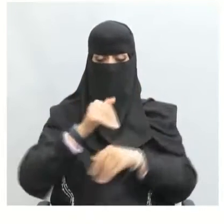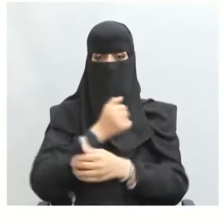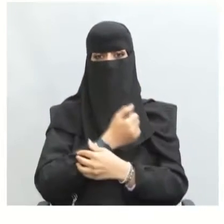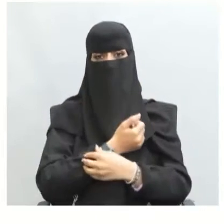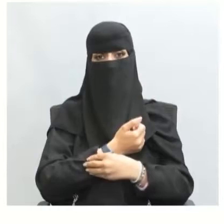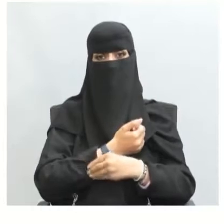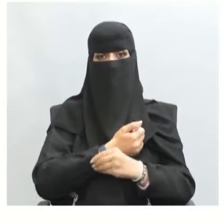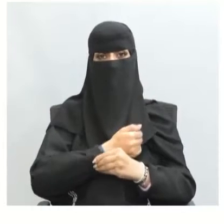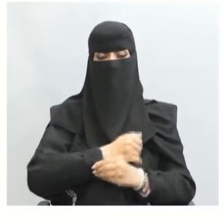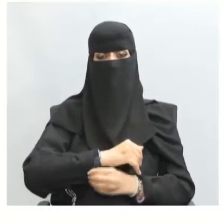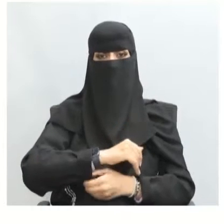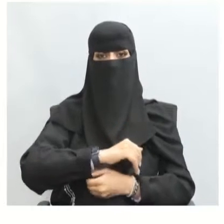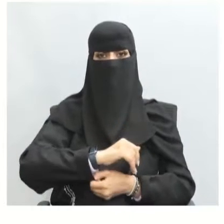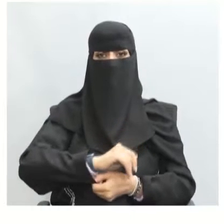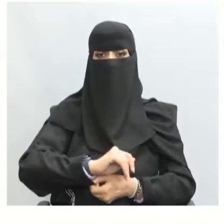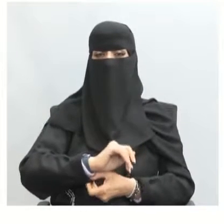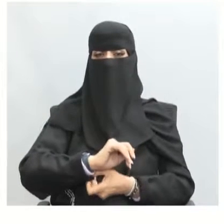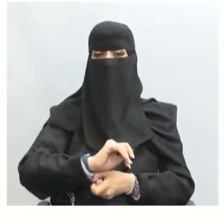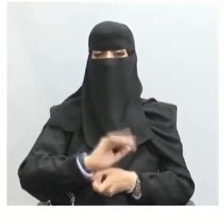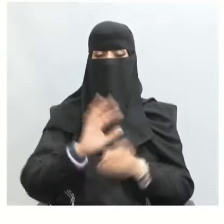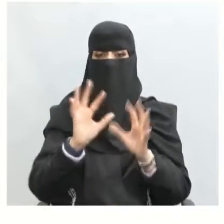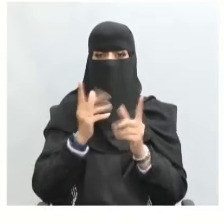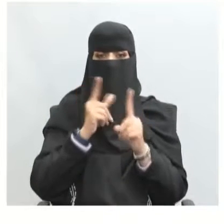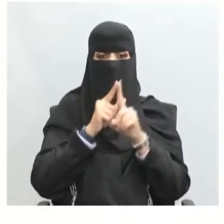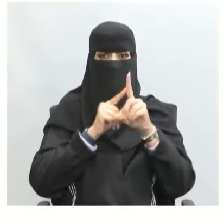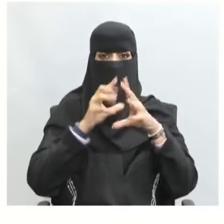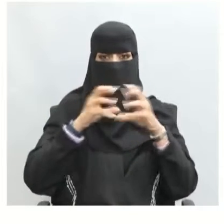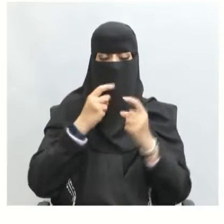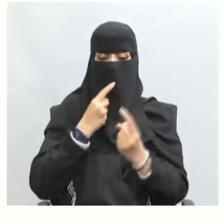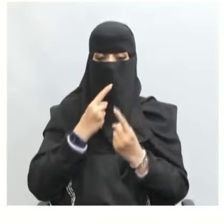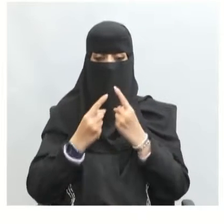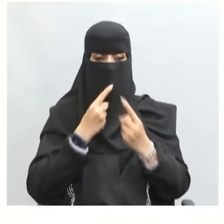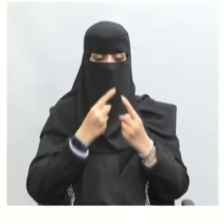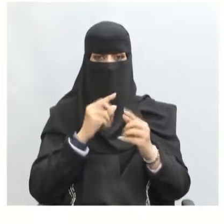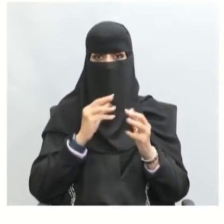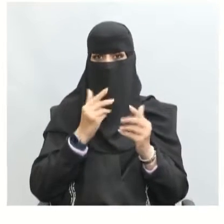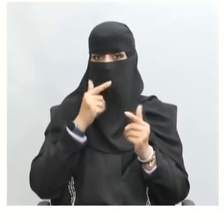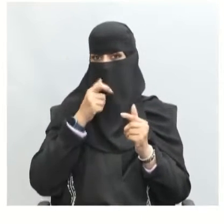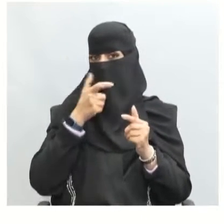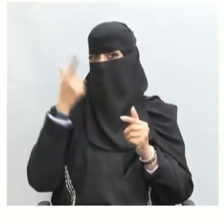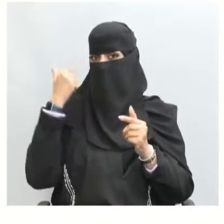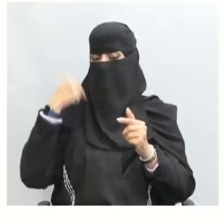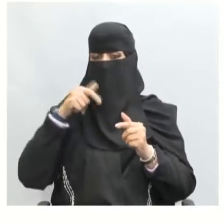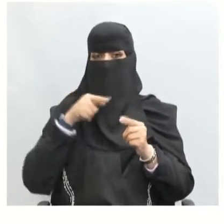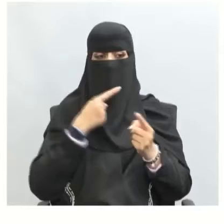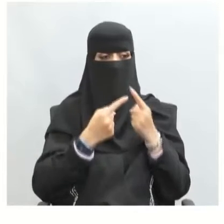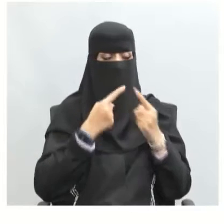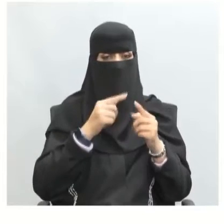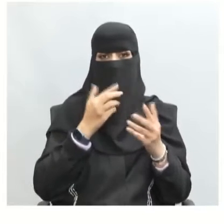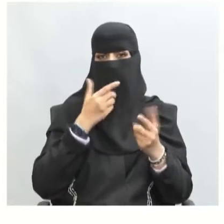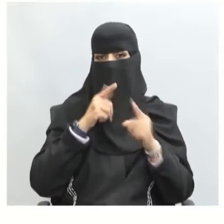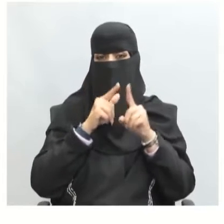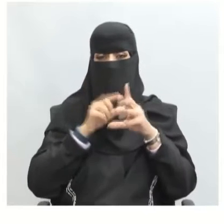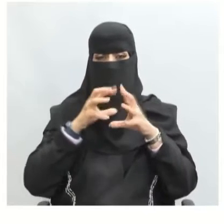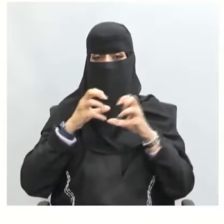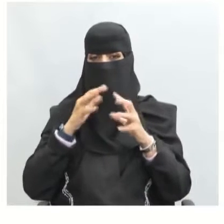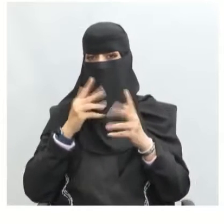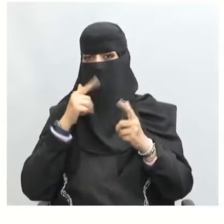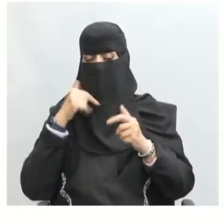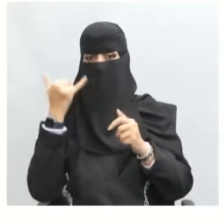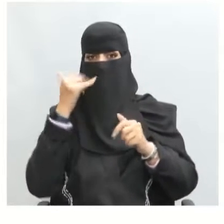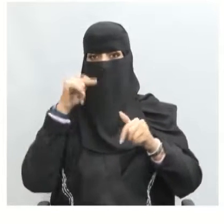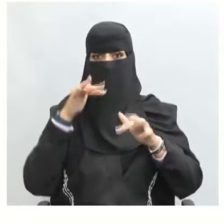ماذا يقصد بالحوار؟ تحدثنا في الدرس السابق عن الحوار مفهوم الحوار